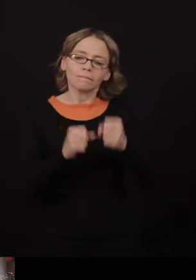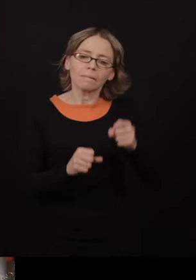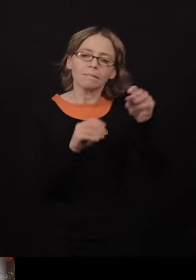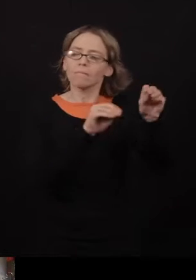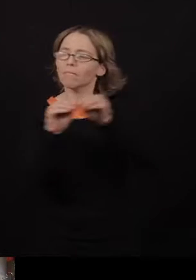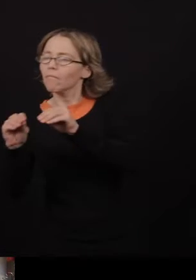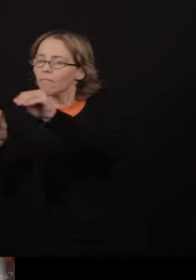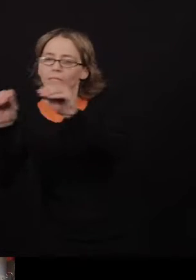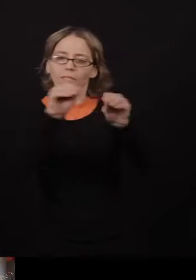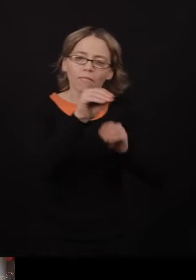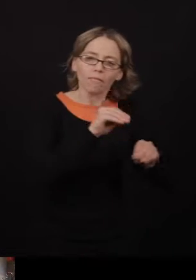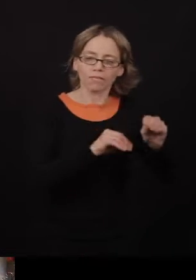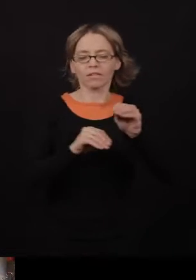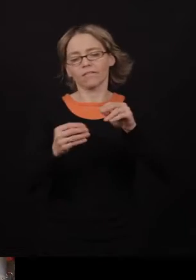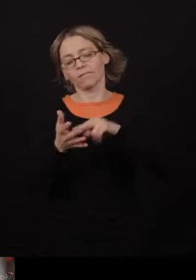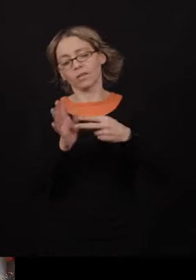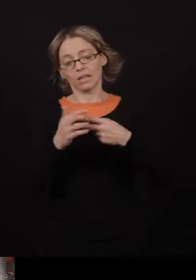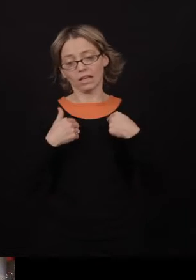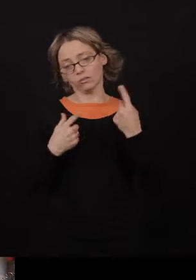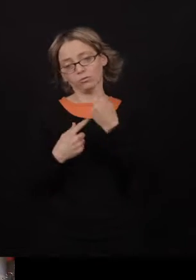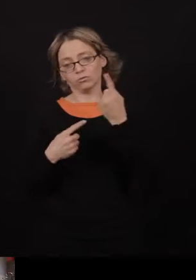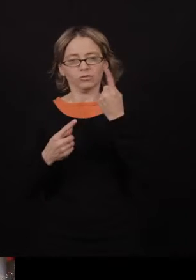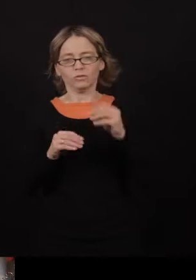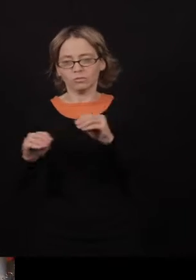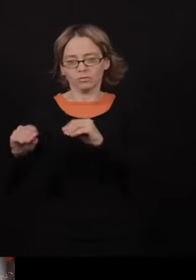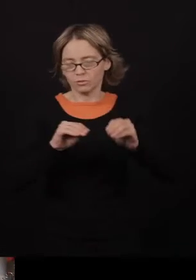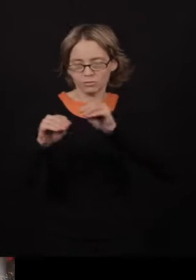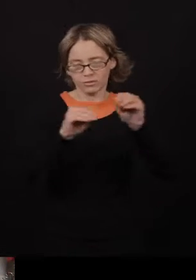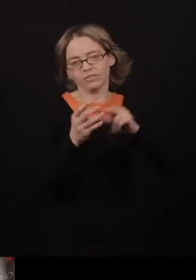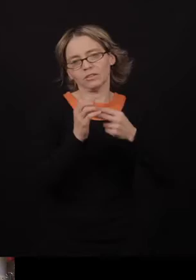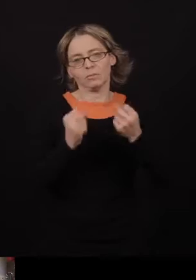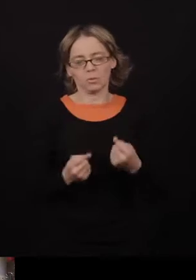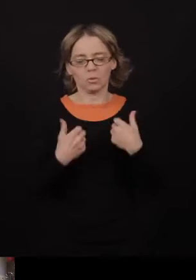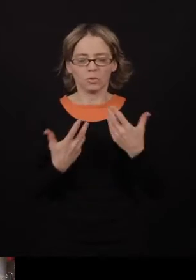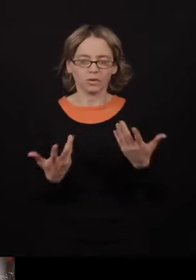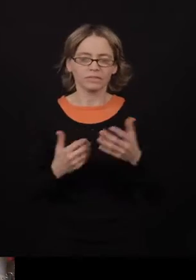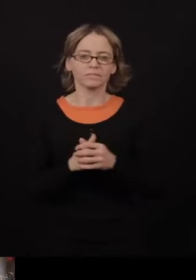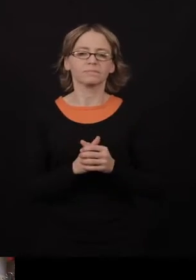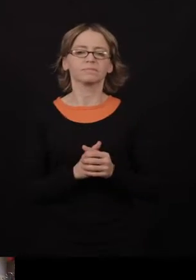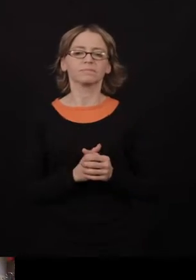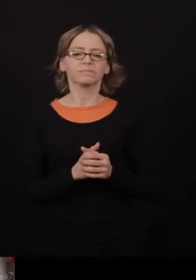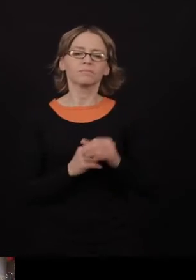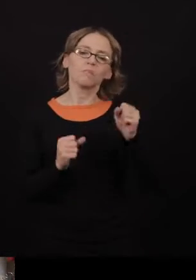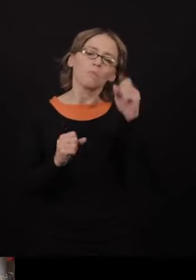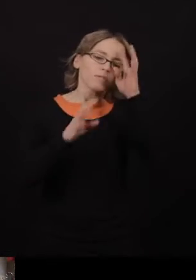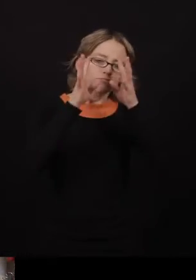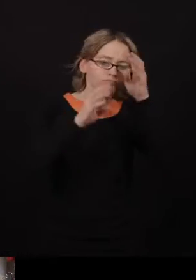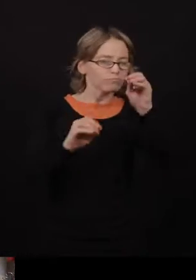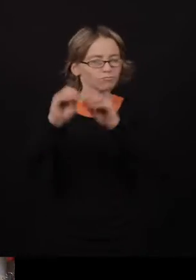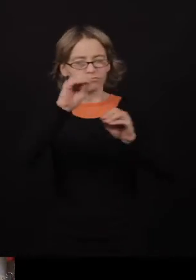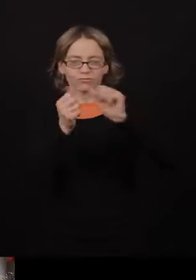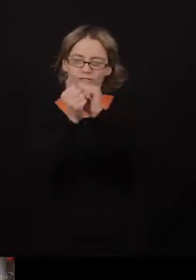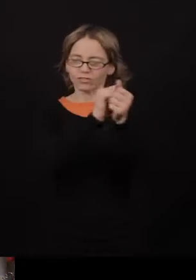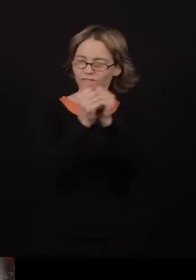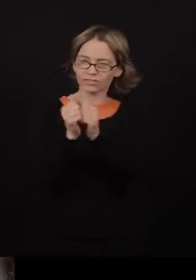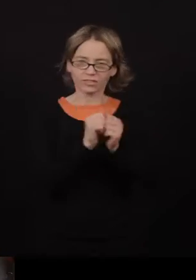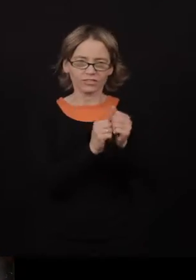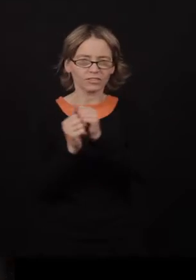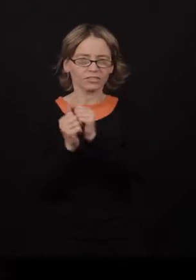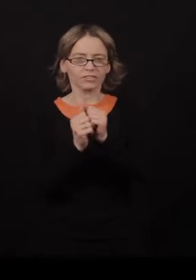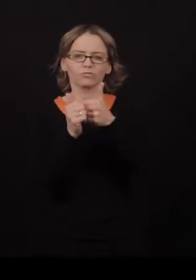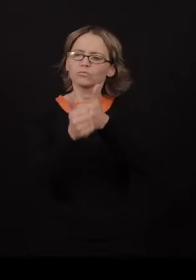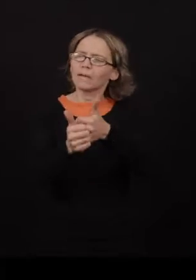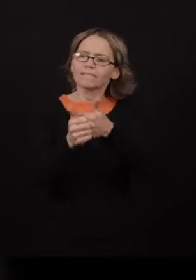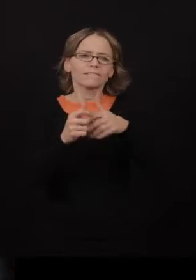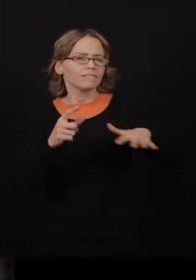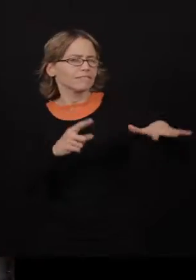Quand on était petit et qu'on voulait savoir ce que faisaient les adultes, on se faufilait dans les escaliers